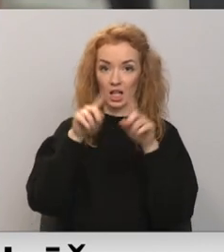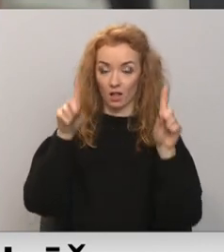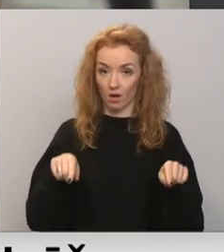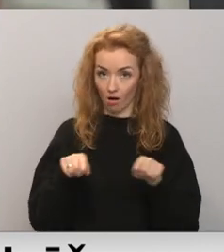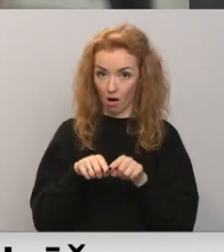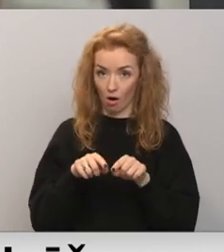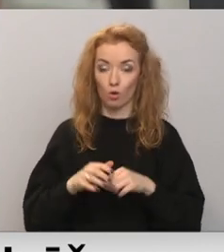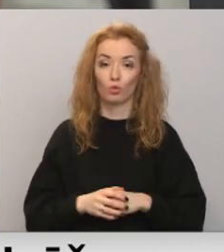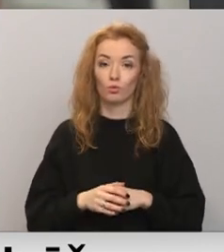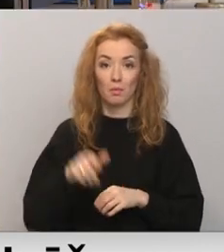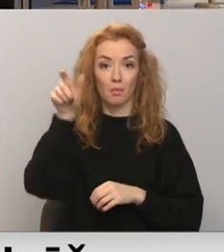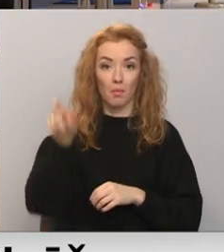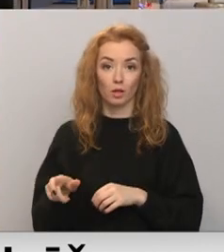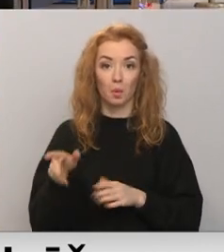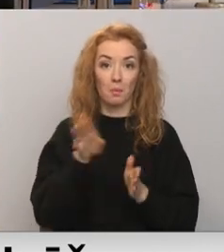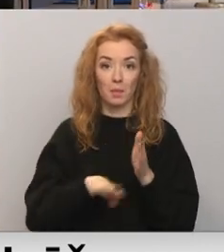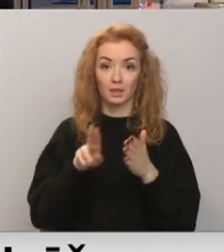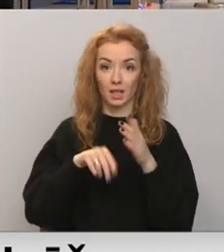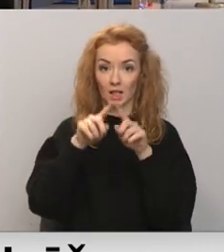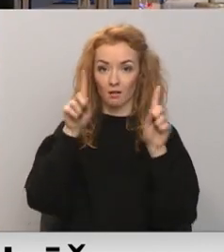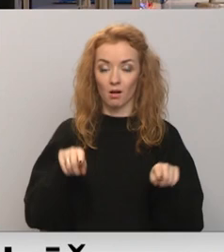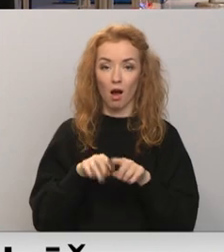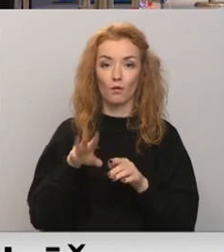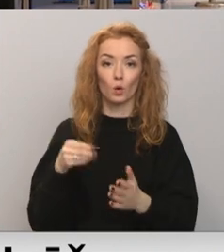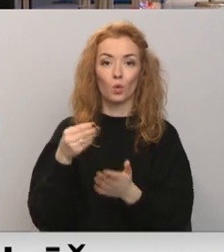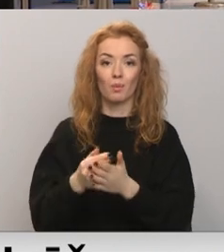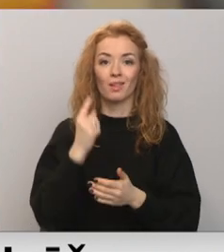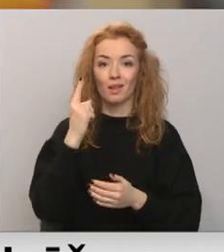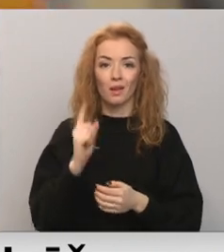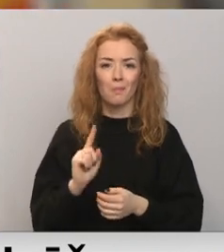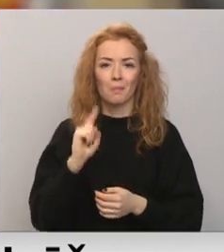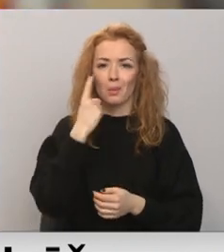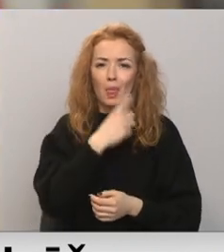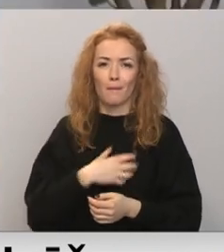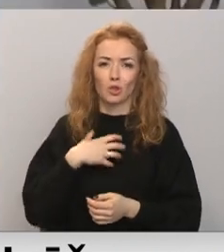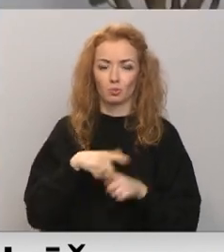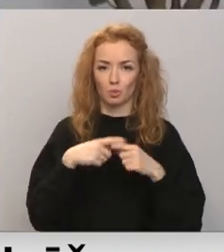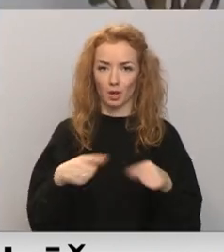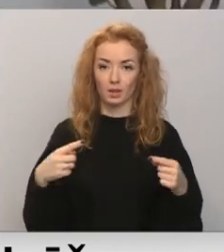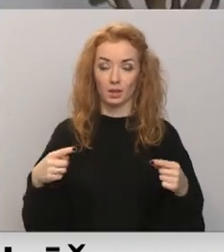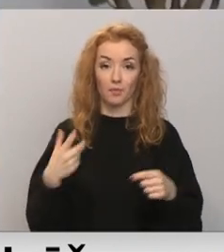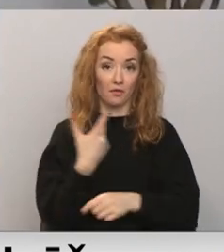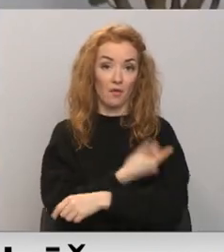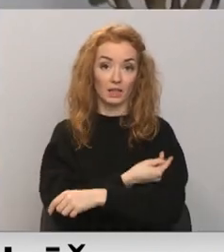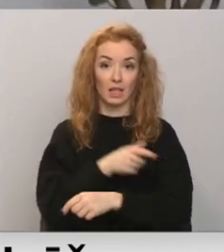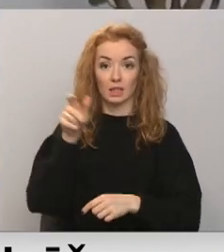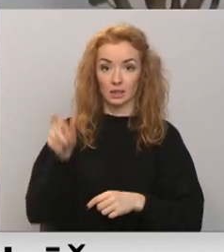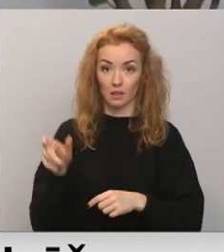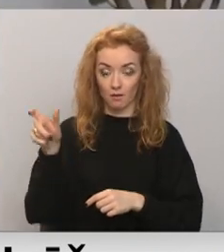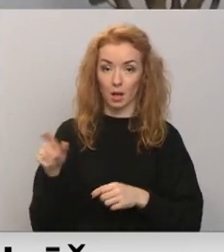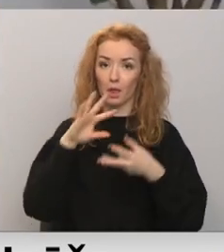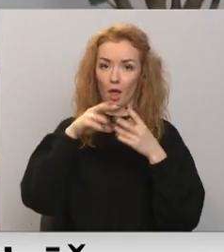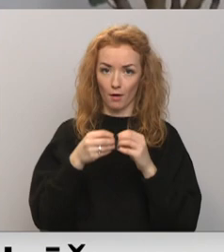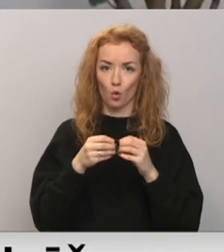certifikātu. Personas bez certifikātu varēs iegādāties tikai pirmās nepieciešamības preces. Vakcinētiem cilvēkiem, ievērojot